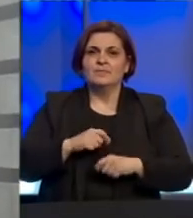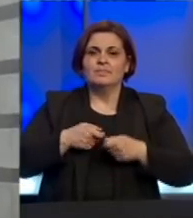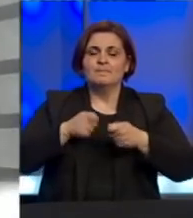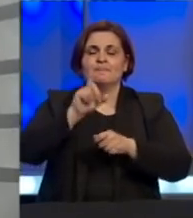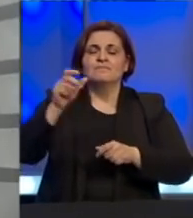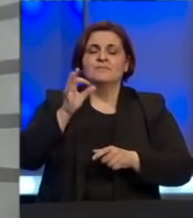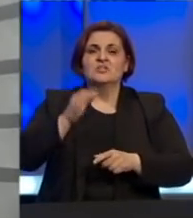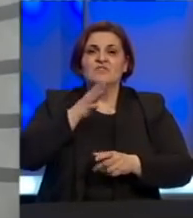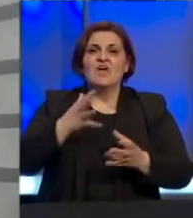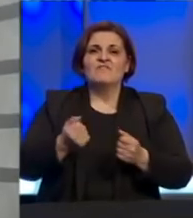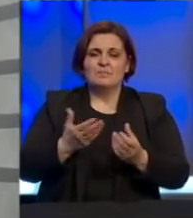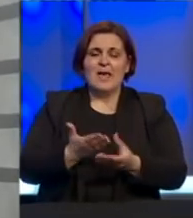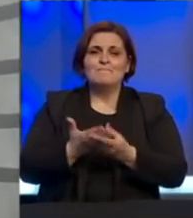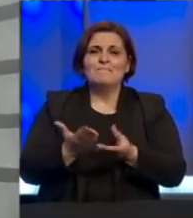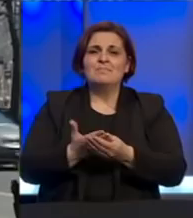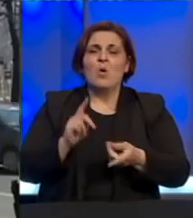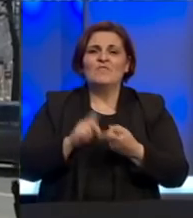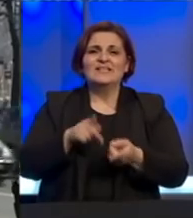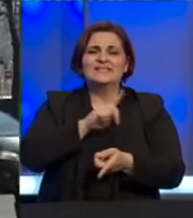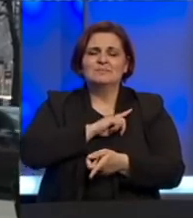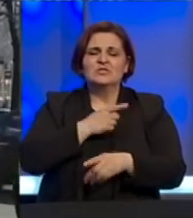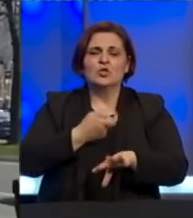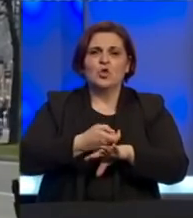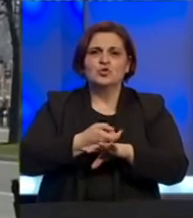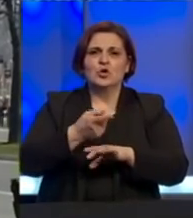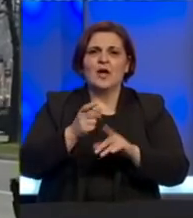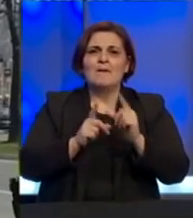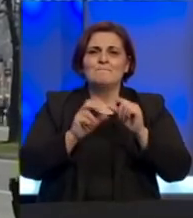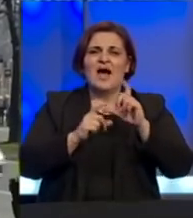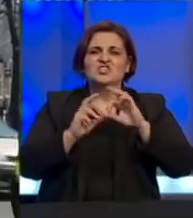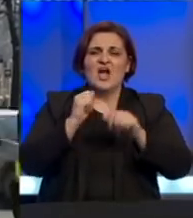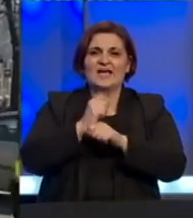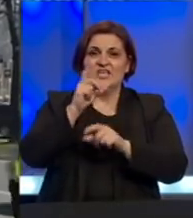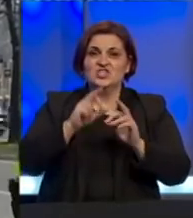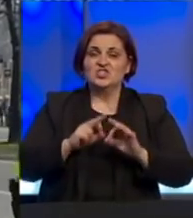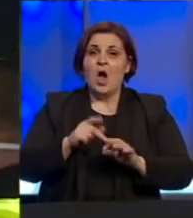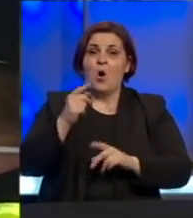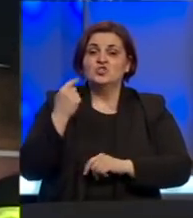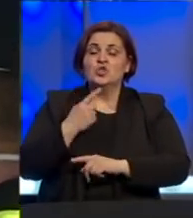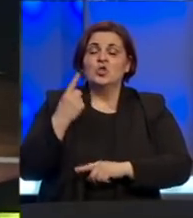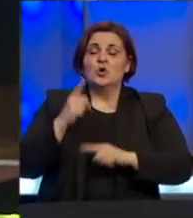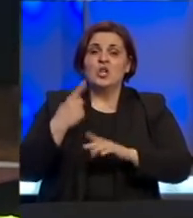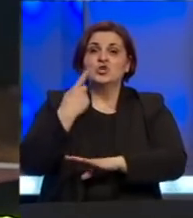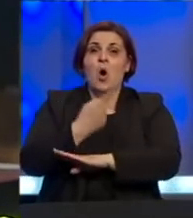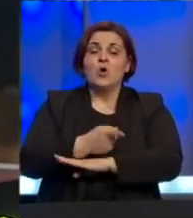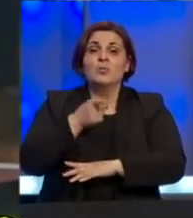kantona Sarajevo formiralo je predmet u vezi sa smrću doktora Šefika Pašagića. Ono će donijeti konačnu odluku o tome da li